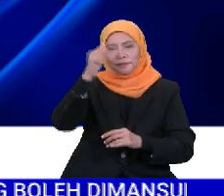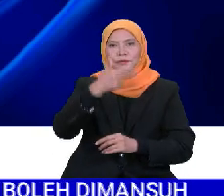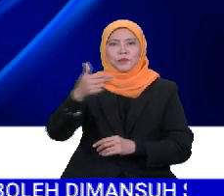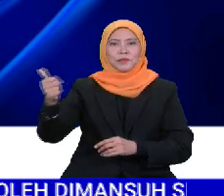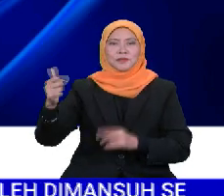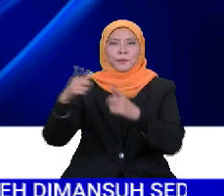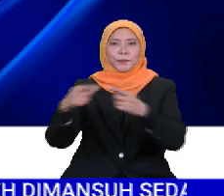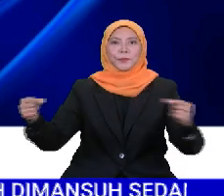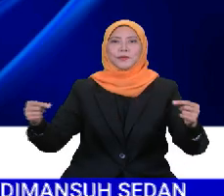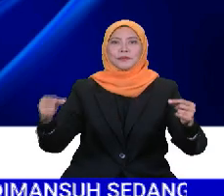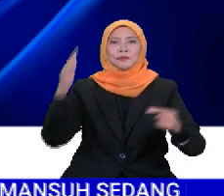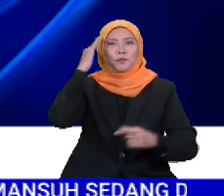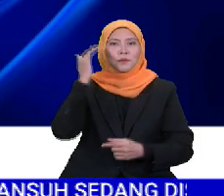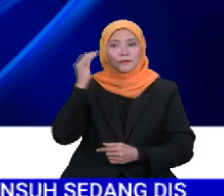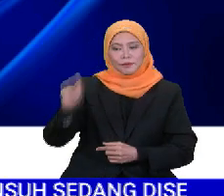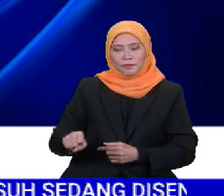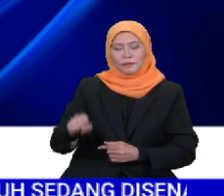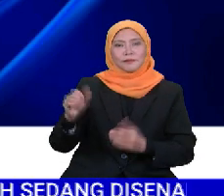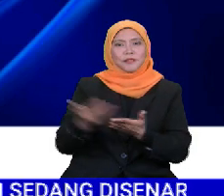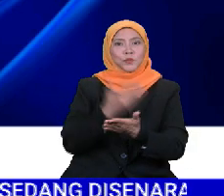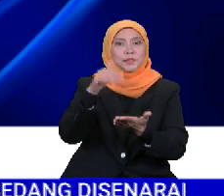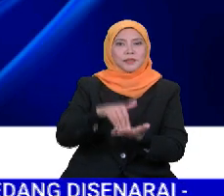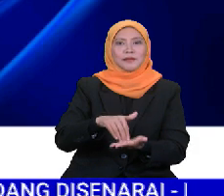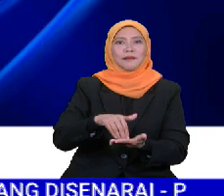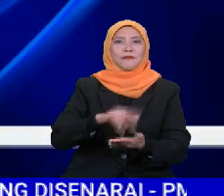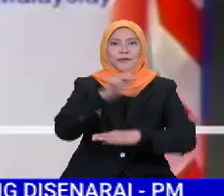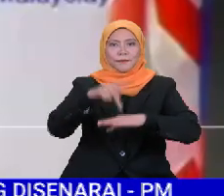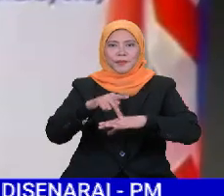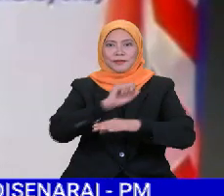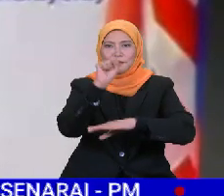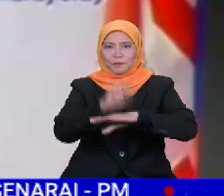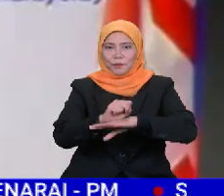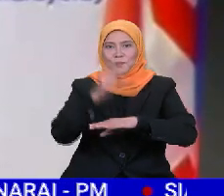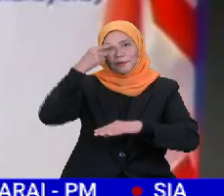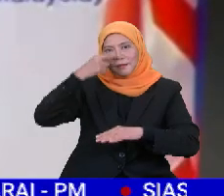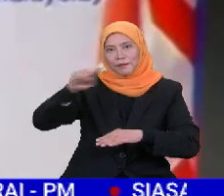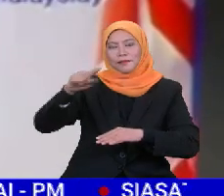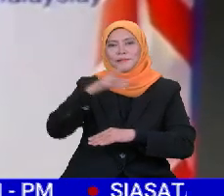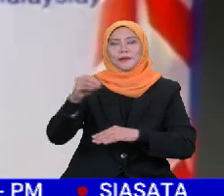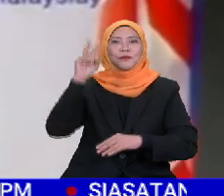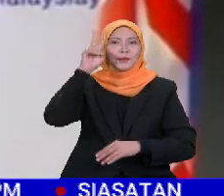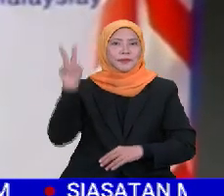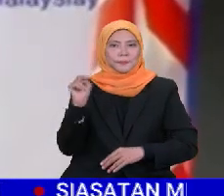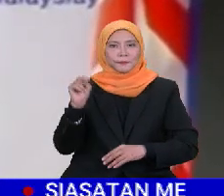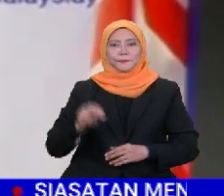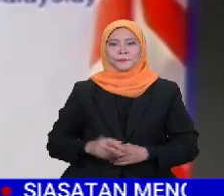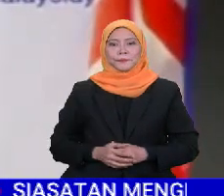Indonesia, Jepun, Korea Selatan, New Zealand, Filipina, Singapura, Thailand dan Vietnam.